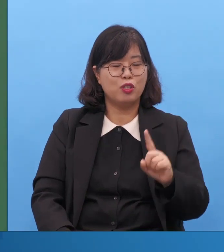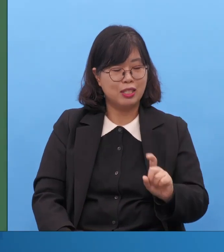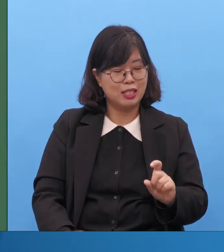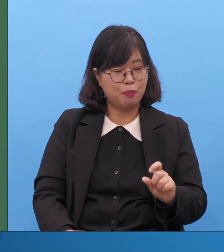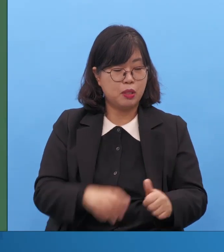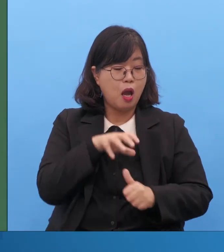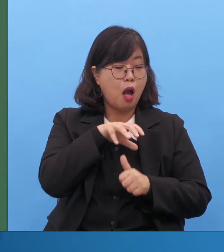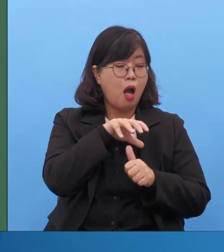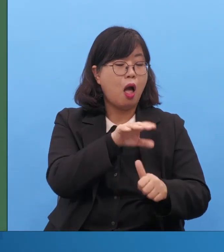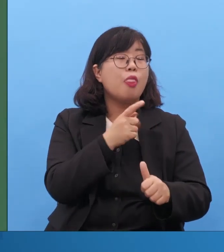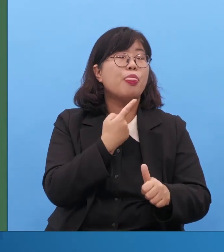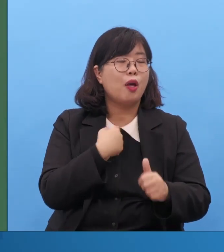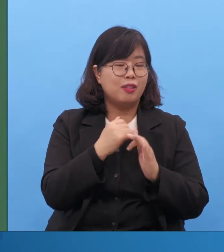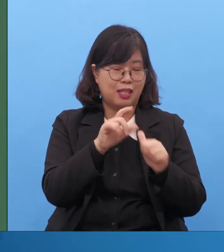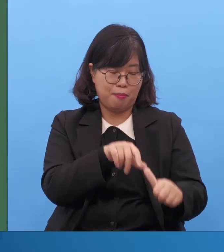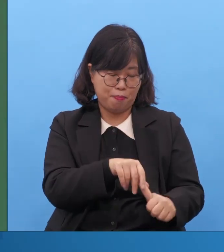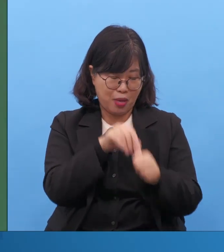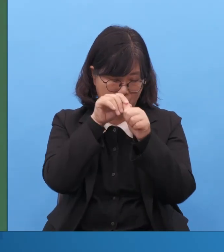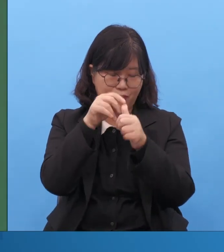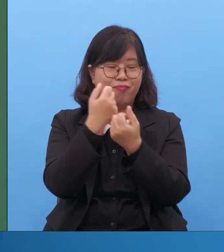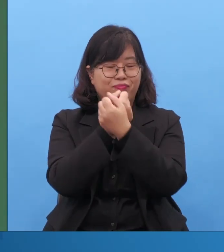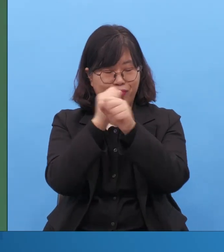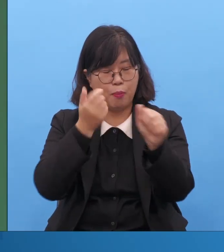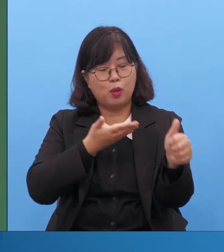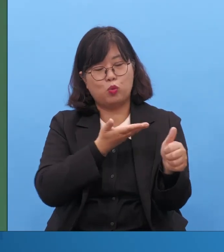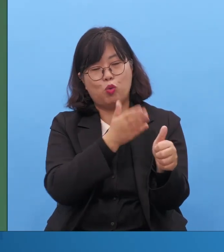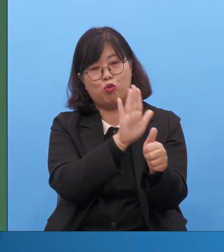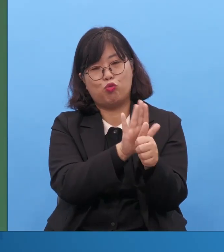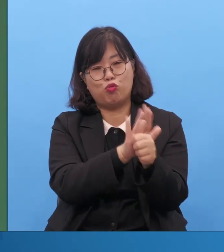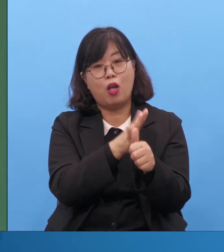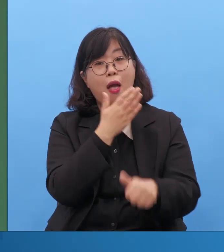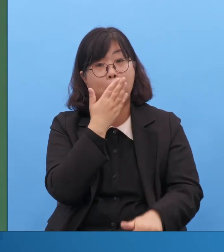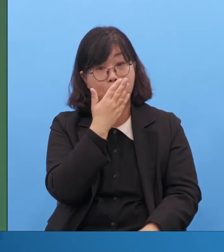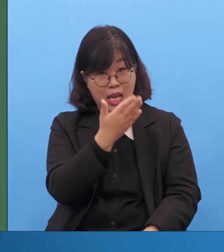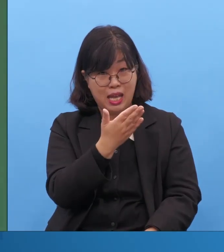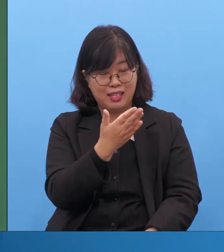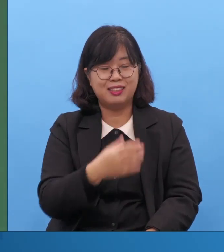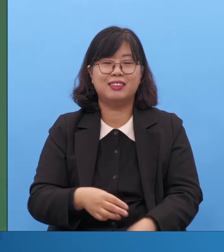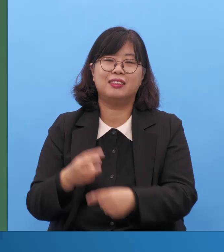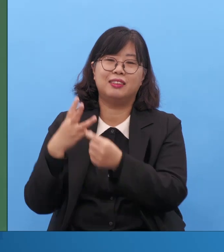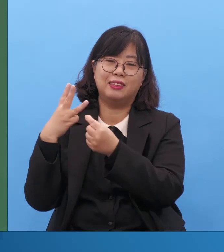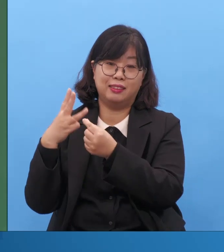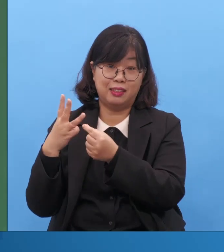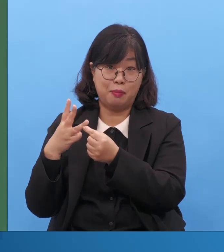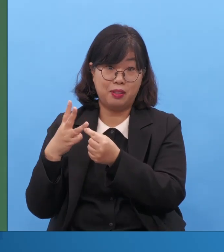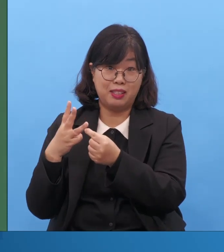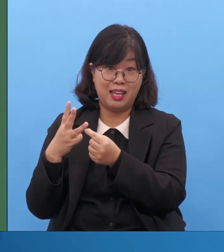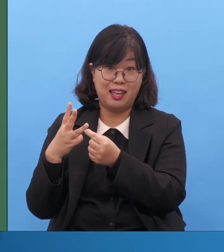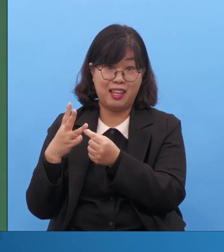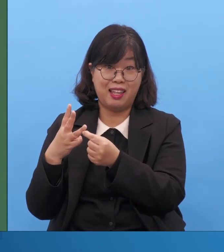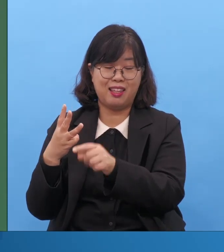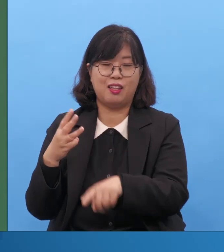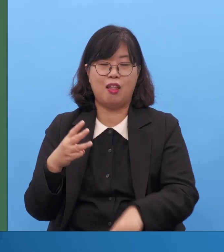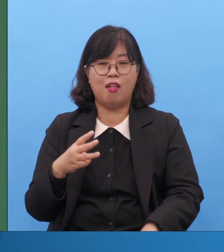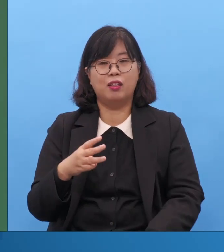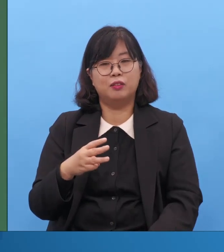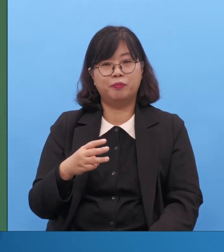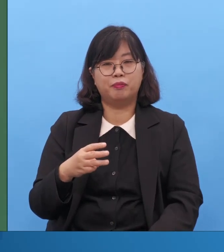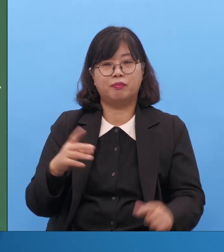이거는 뭡니까? 완전히 멸망의 여섯 가지 상태에 빠진 사람을 살려내는 겁니다.